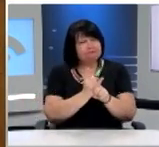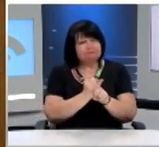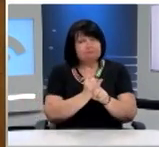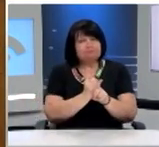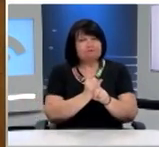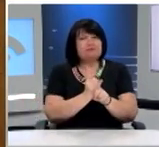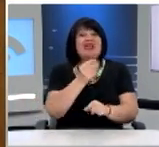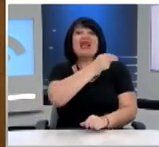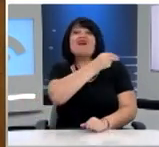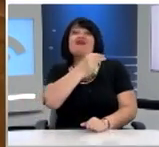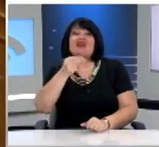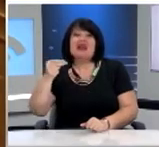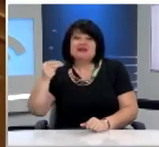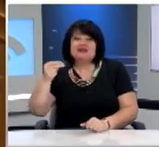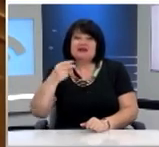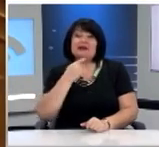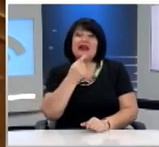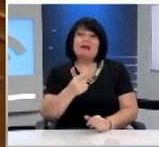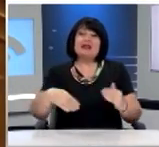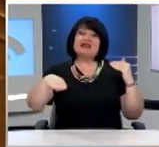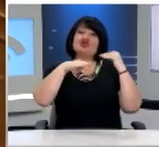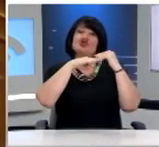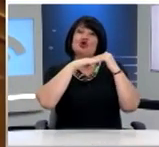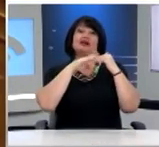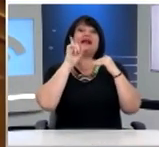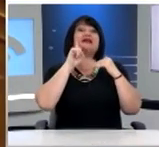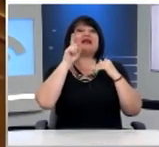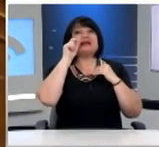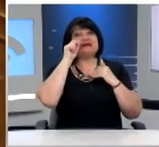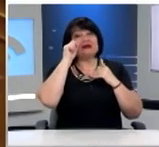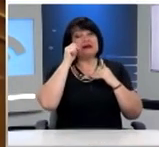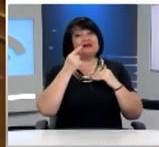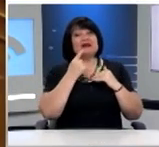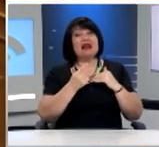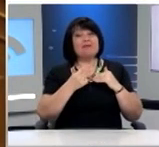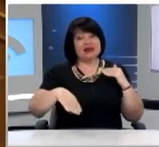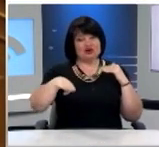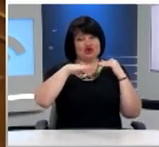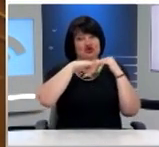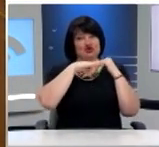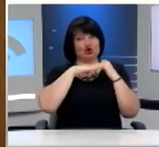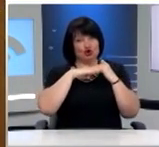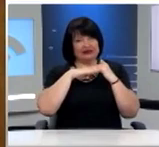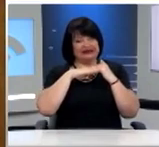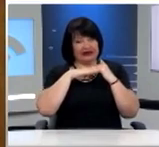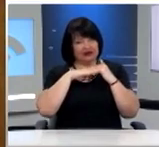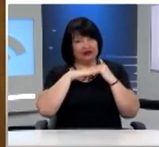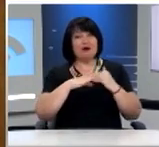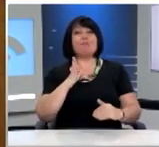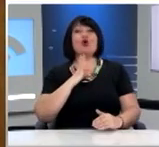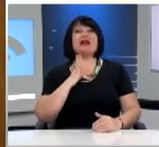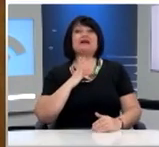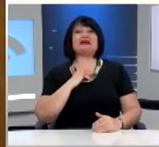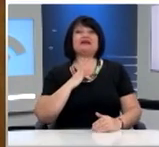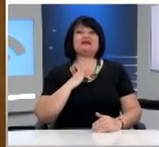η εξής φράση. Μιλάμε για ισότητα ανδρών και γενικών, μιλάμε για ισότητα μεταξύ πολιτών. Δεν